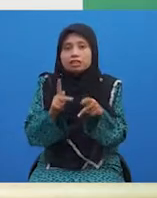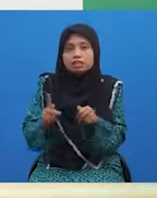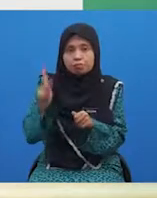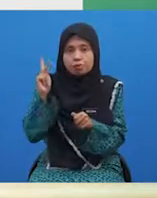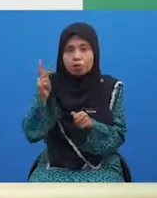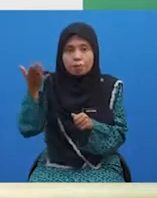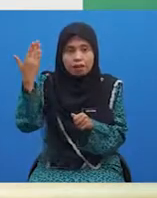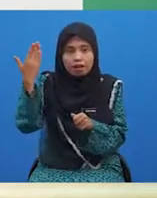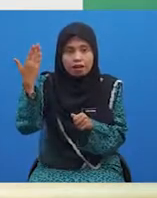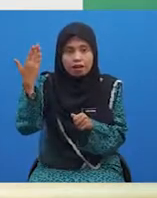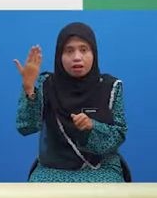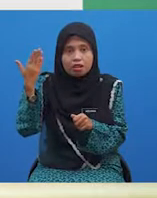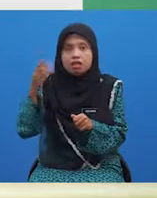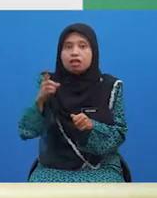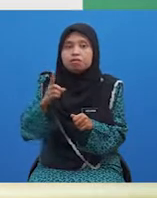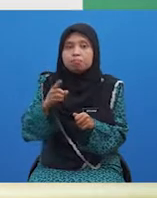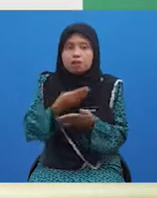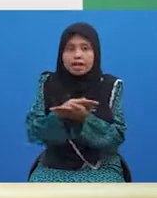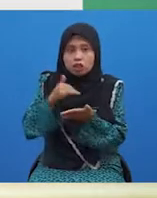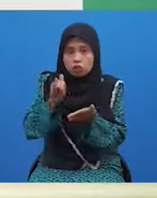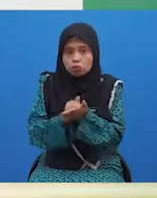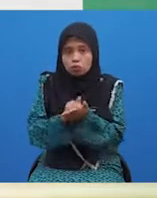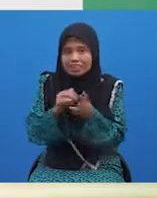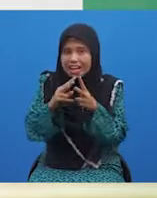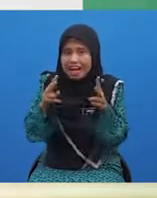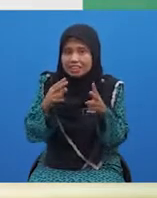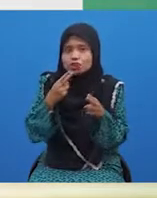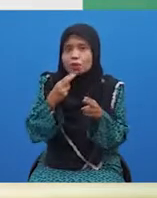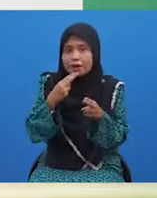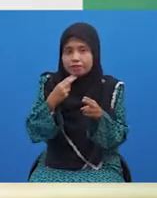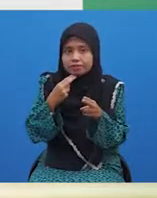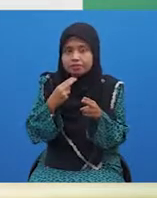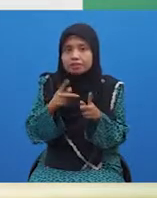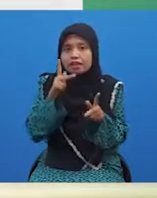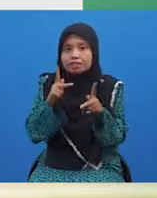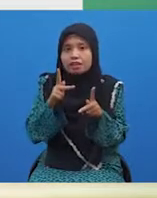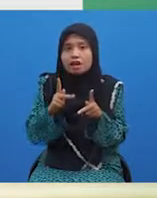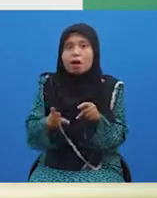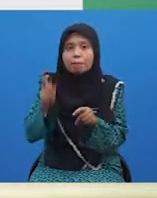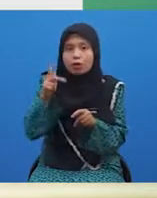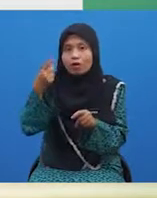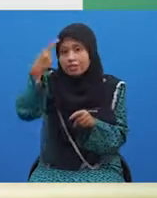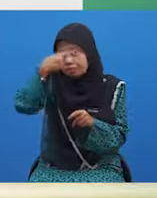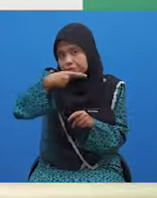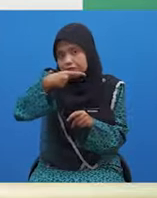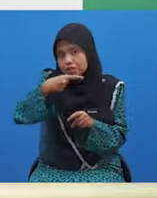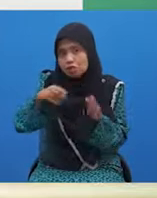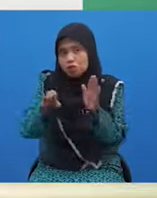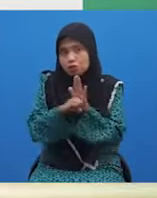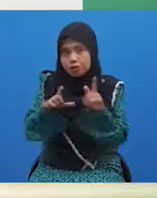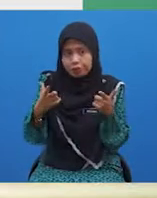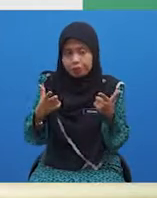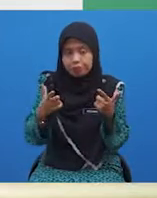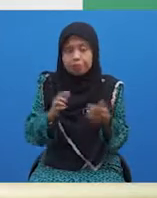belakang atau satu A, bayi itu sangat comel. Kata penguat depan. Contoh lain.